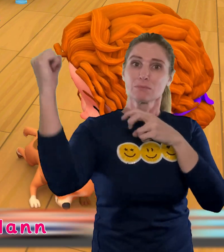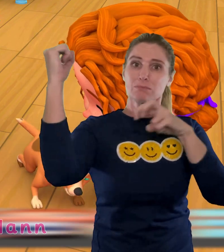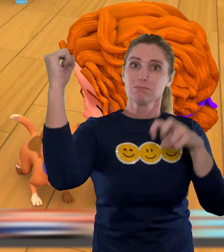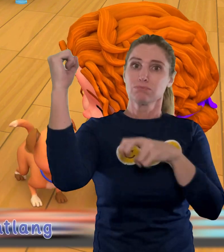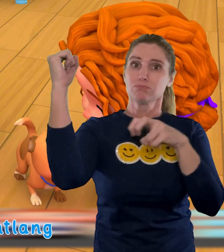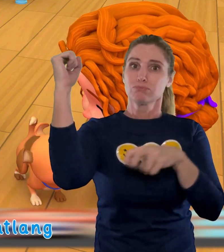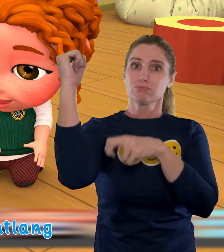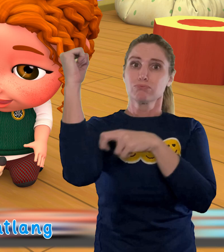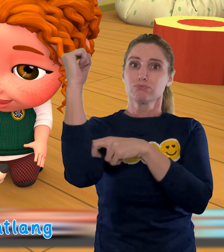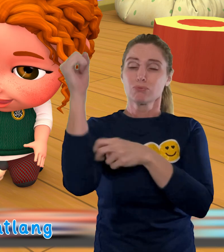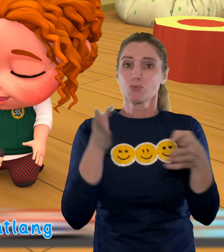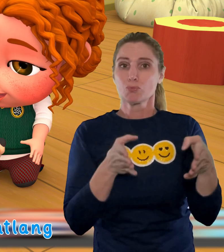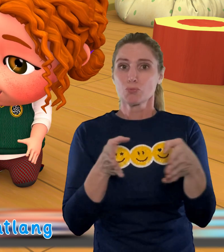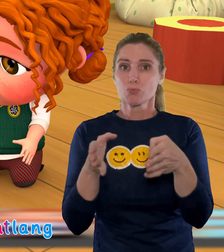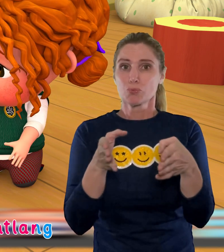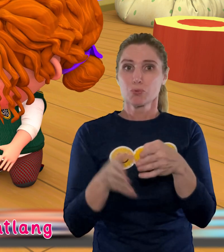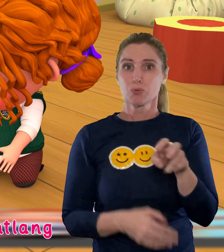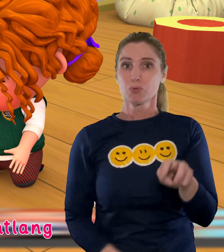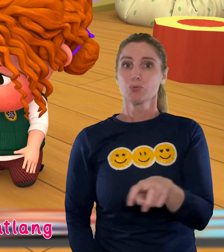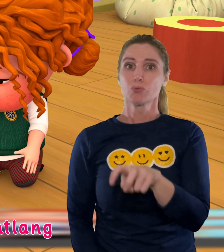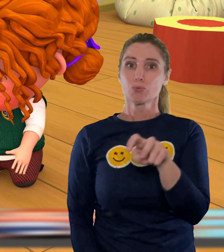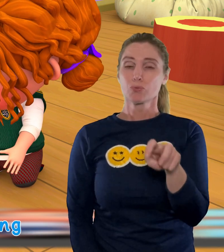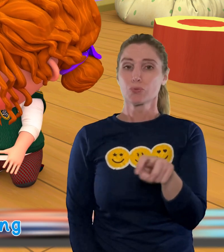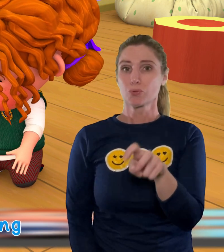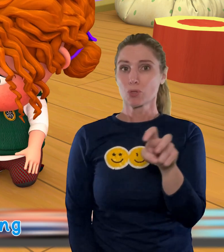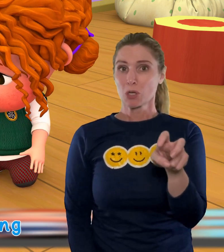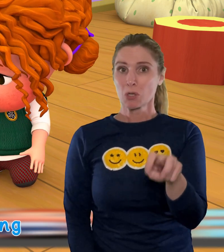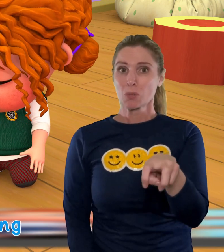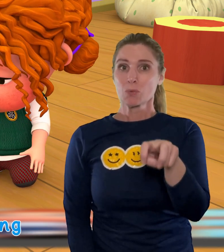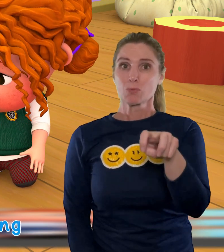Doch er lief wieder die Straße entlang